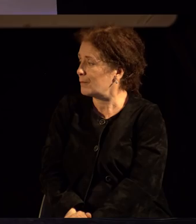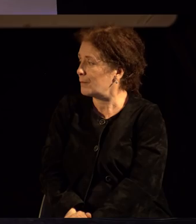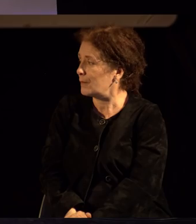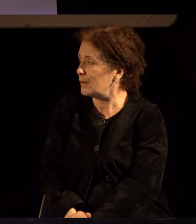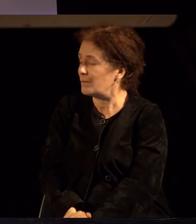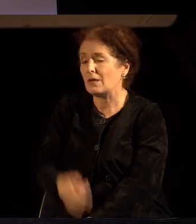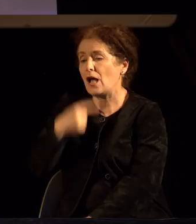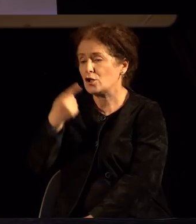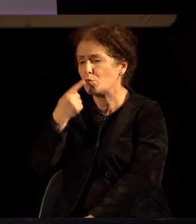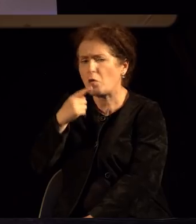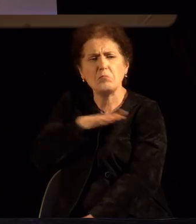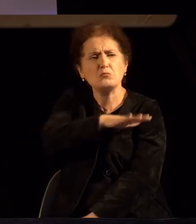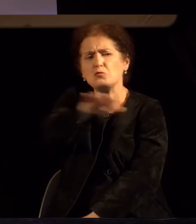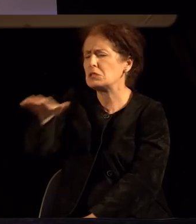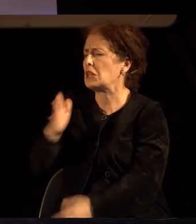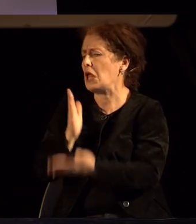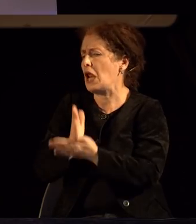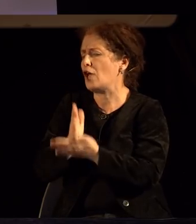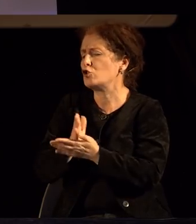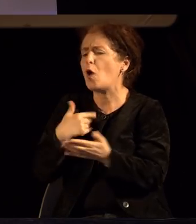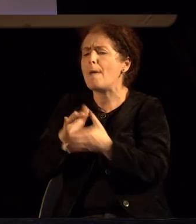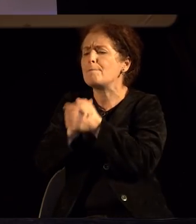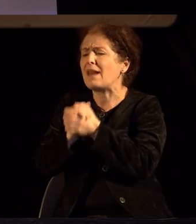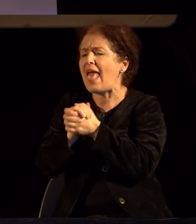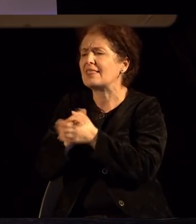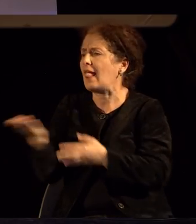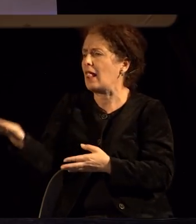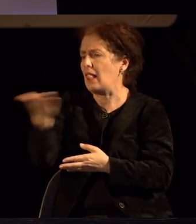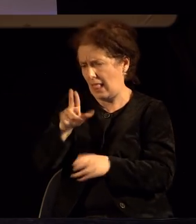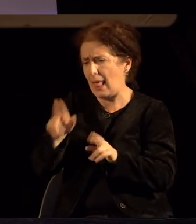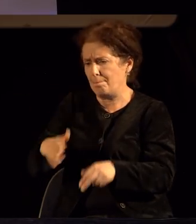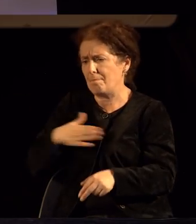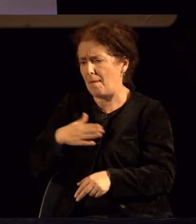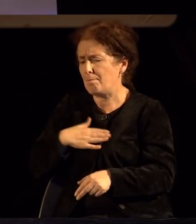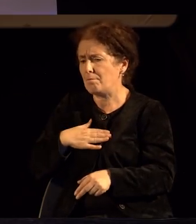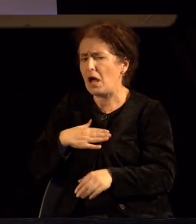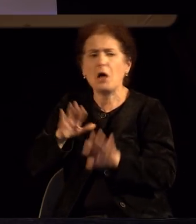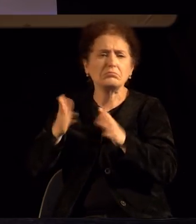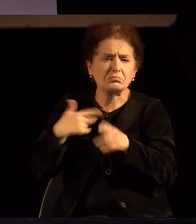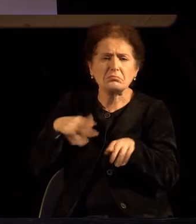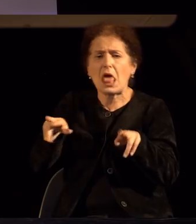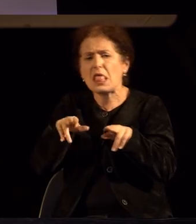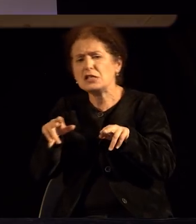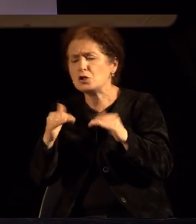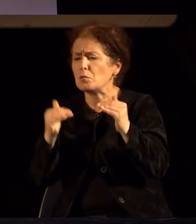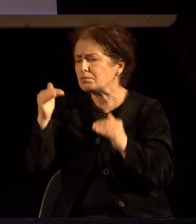Значи, сборувам со сите, најчесто со пријатилите, затоа што сме можеби на некоја слична